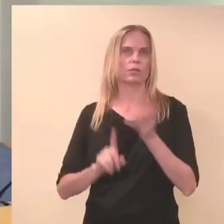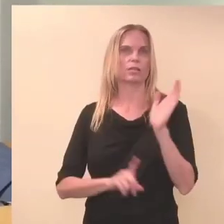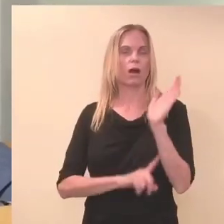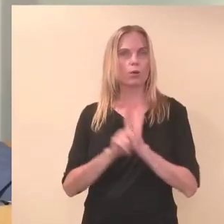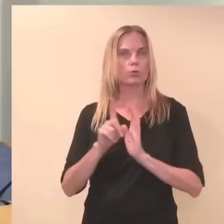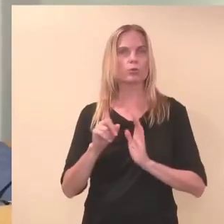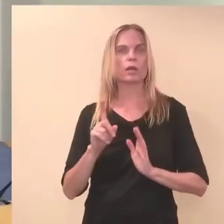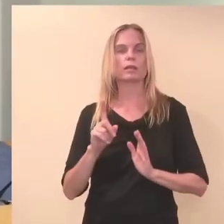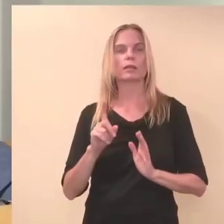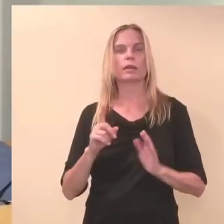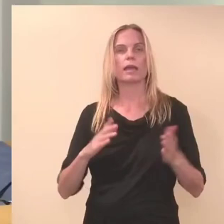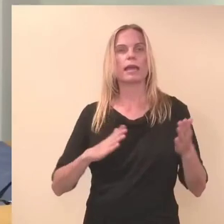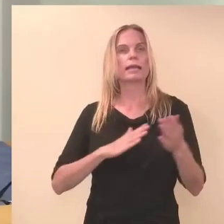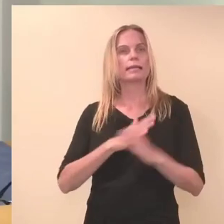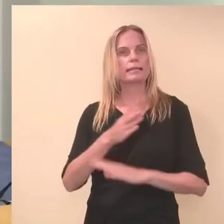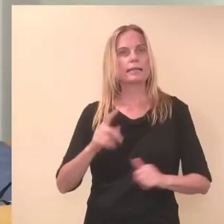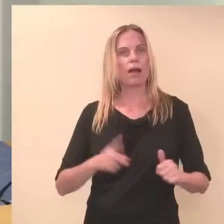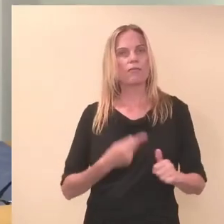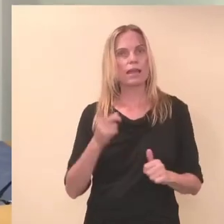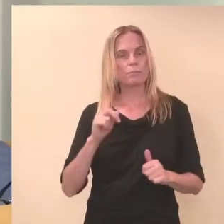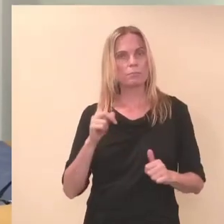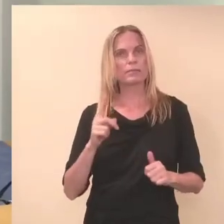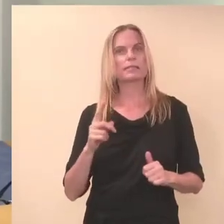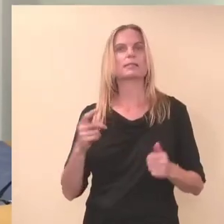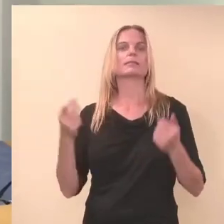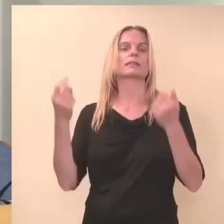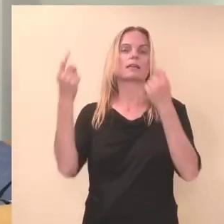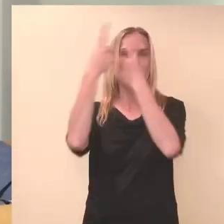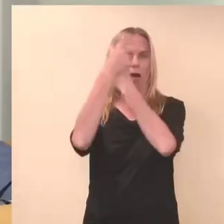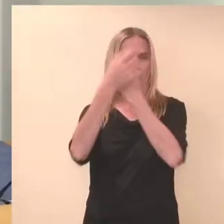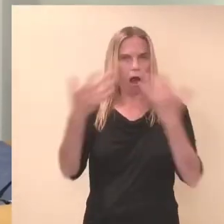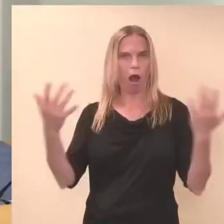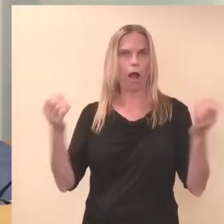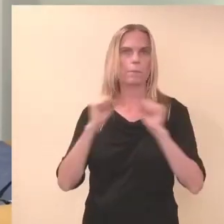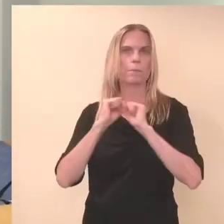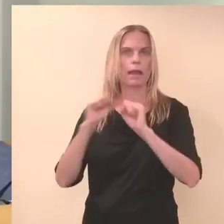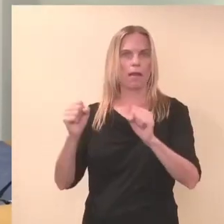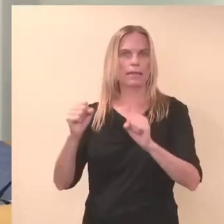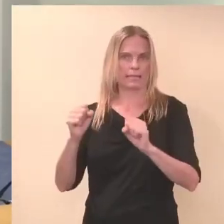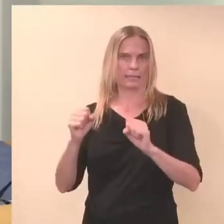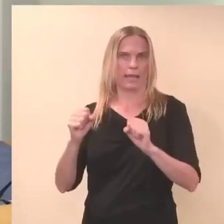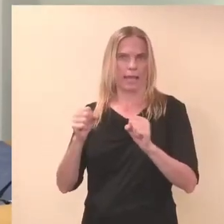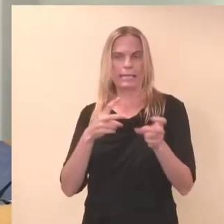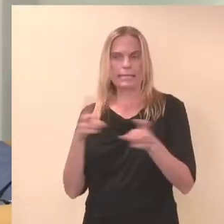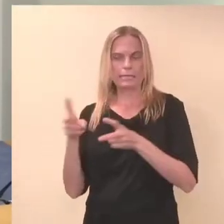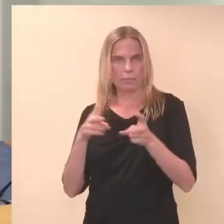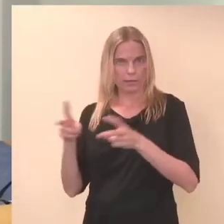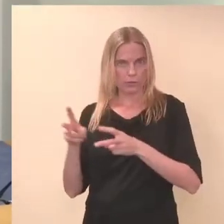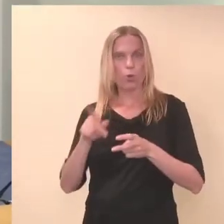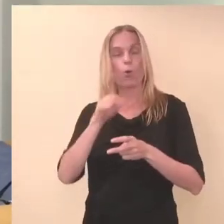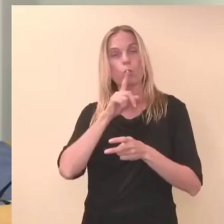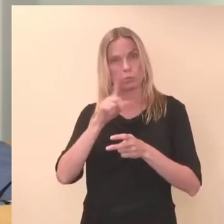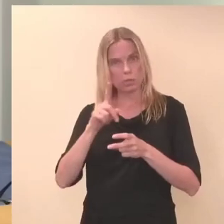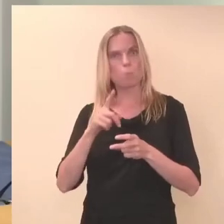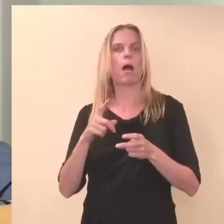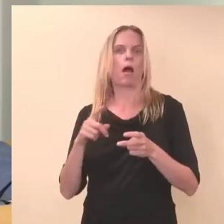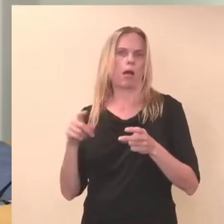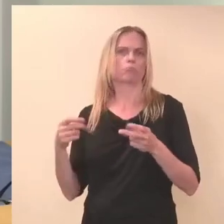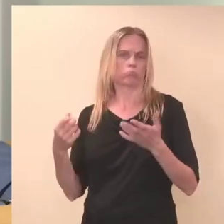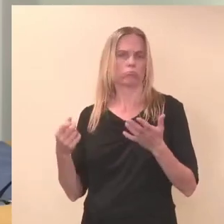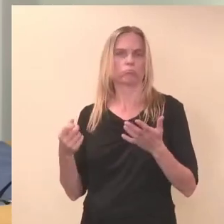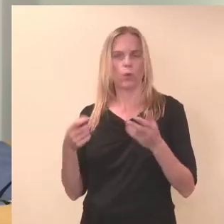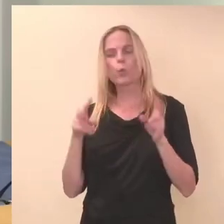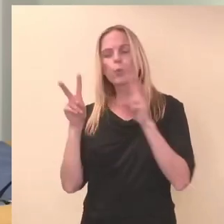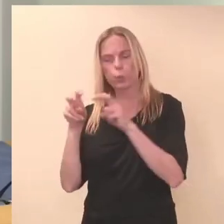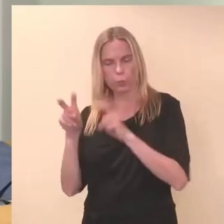saan ainult lisada nii palju, et andmekaitsinspeksioon on samamoodi algatanud järjelvalve menetuse, et asjalud siis selgus saada, et kas